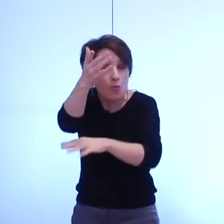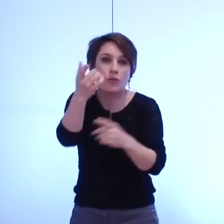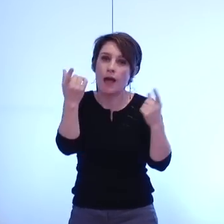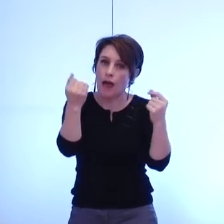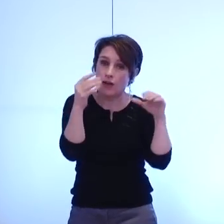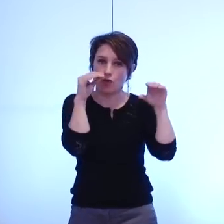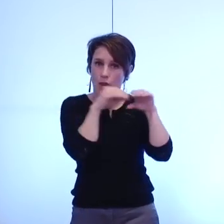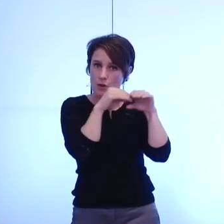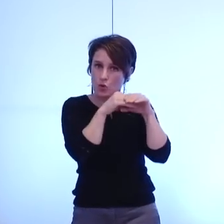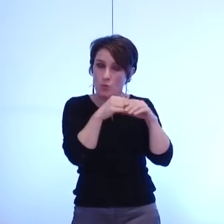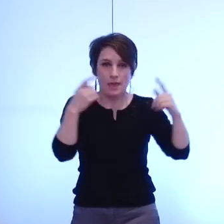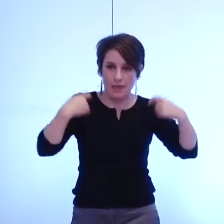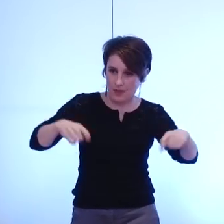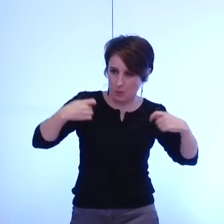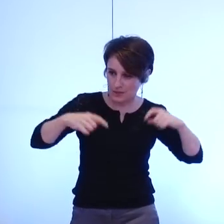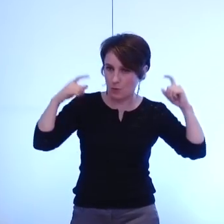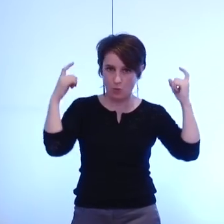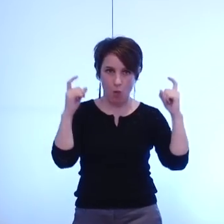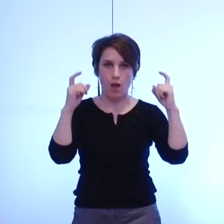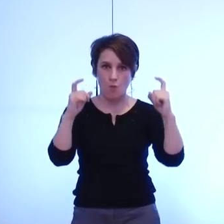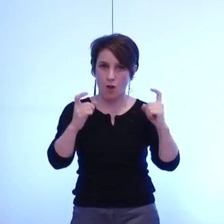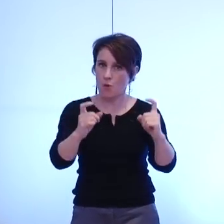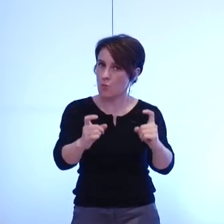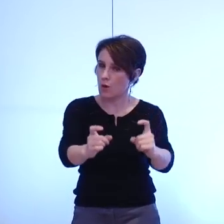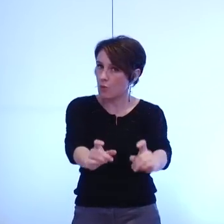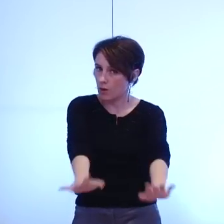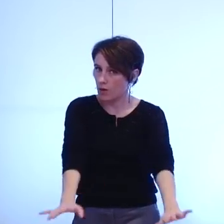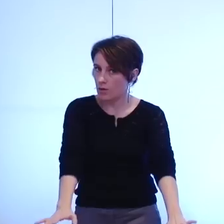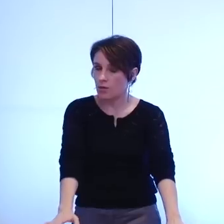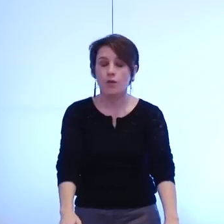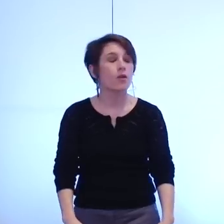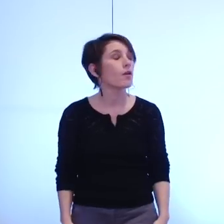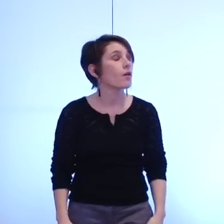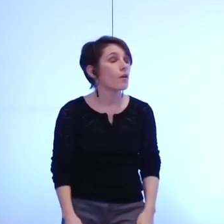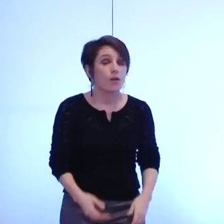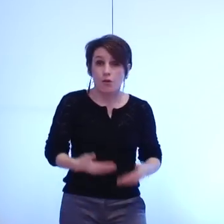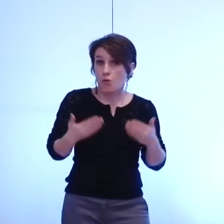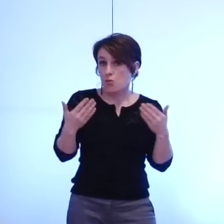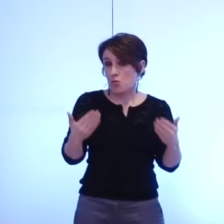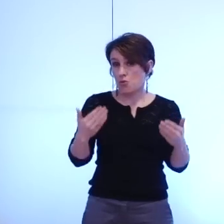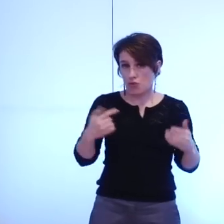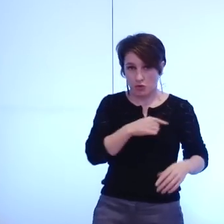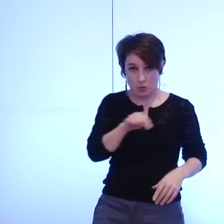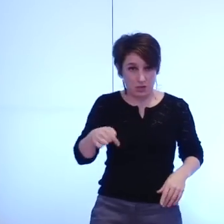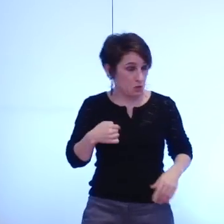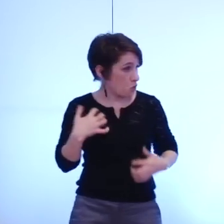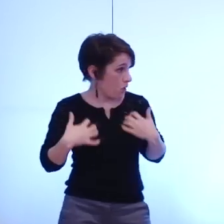économies d'échelle par une baisse des dépenses de fonctionnement ce que nous aimerions connaître enfin aujourd'hui et que nous ne connaissons toujours pas